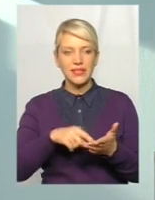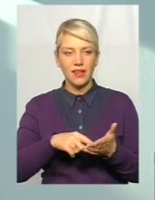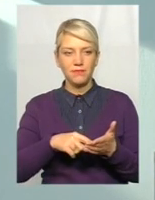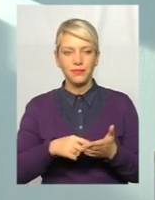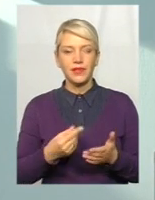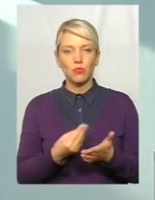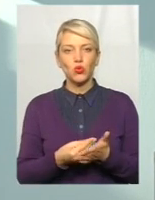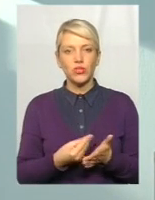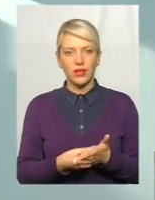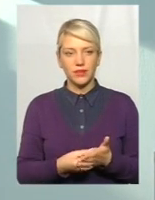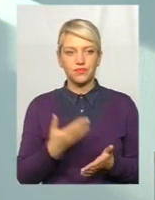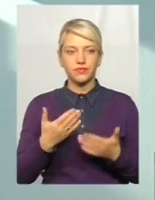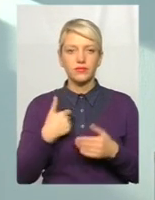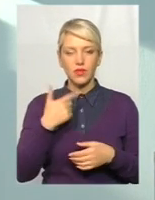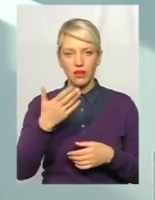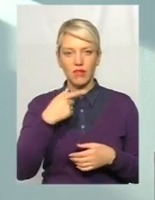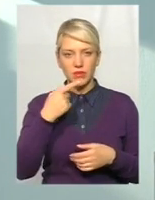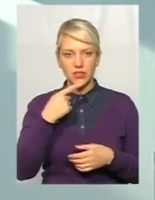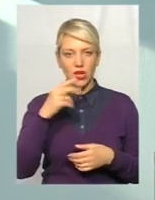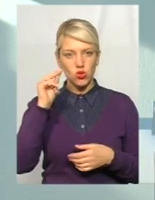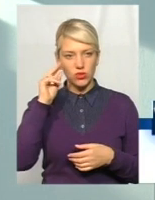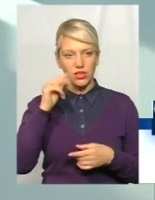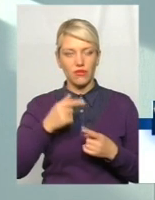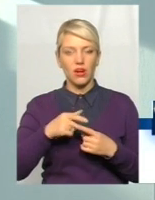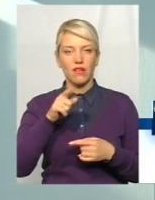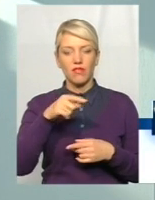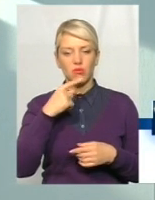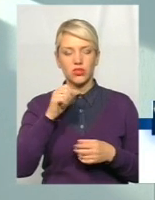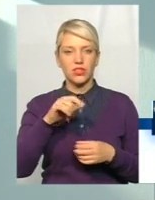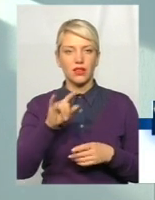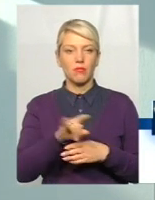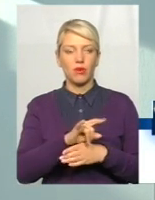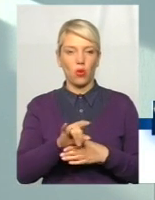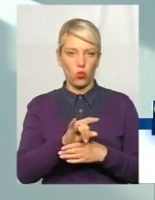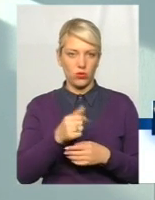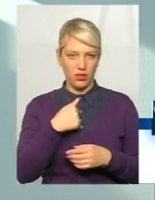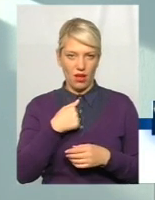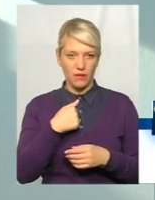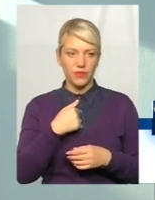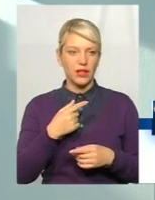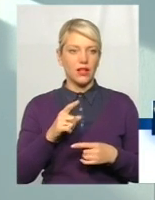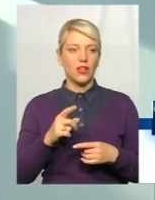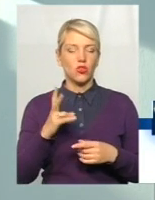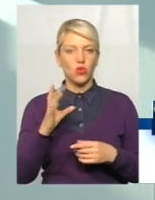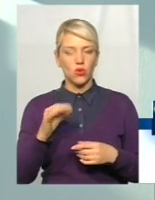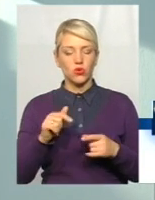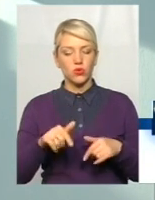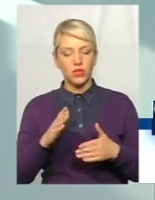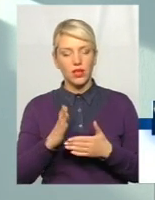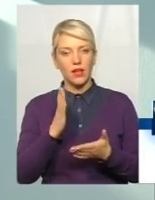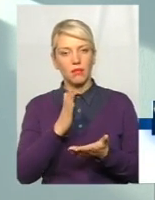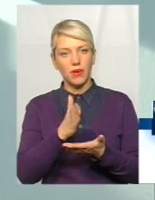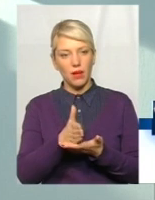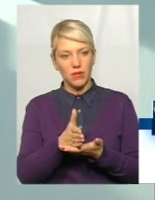Якщо я вам дозволу зараз конкретну цифру, то ви маємо сказати, я брехун, тому що таку цифру ніхто не може сегенерувати. Тут є як прямі